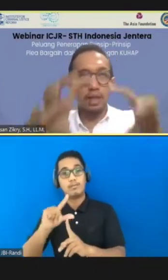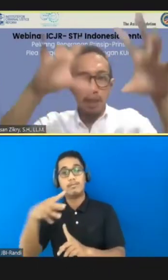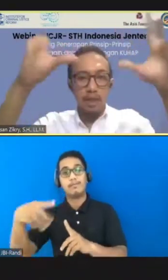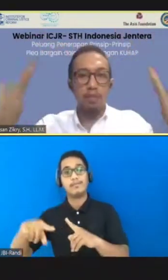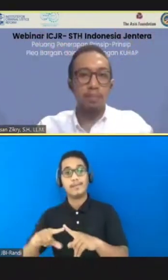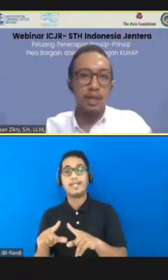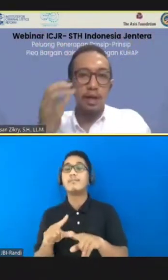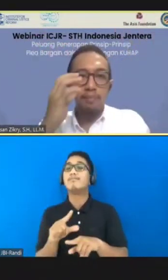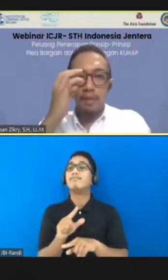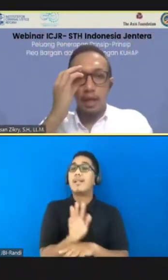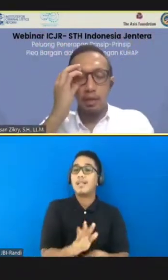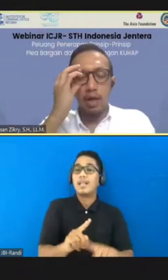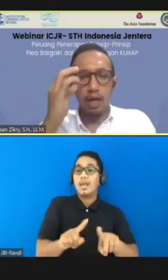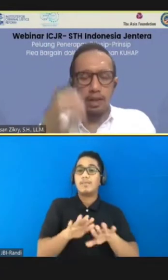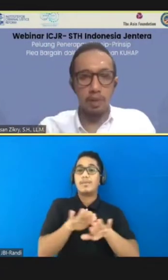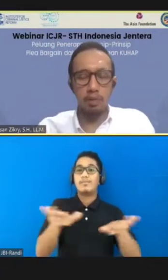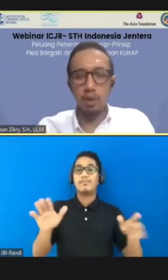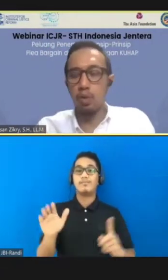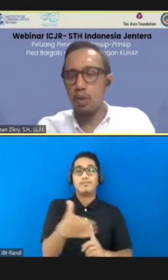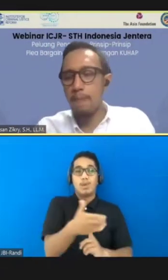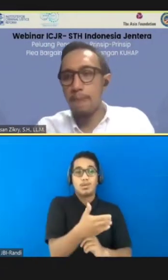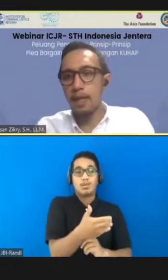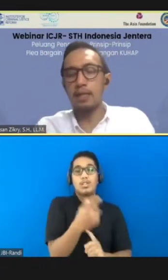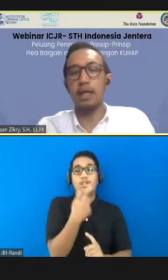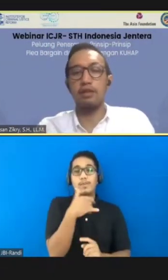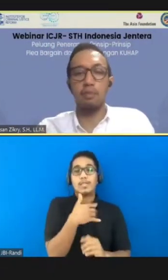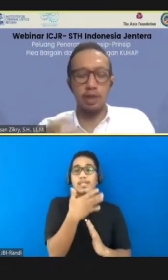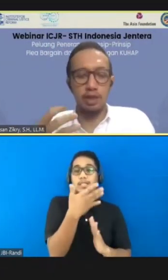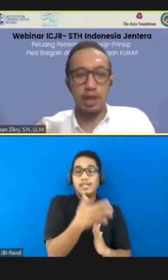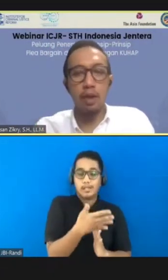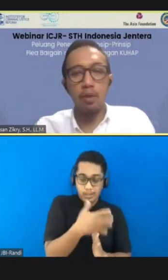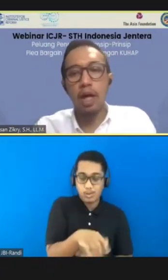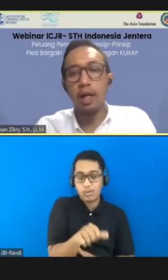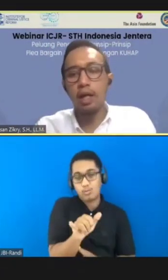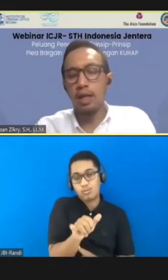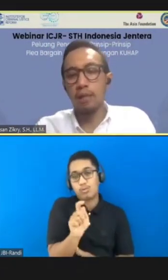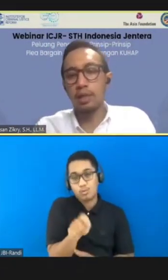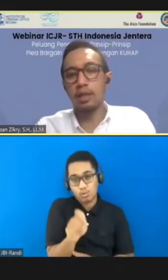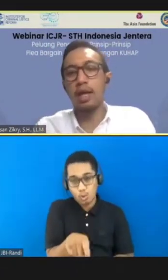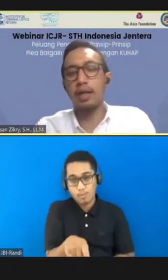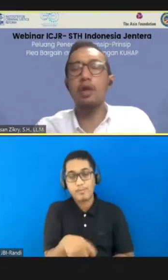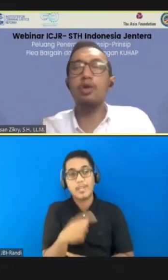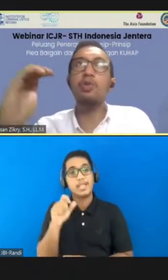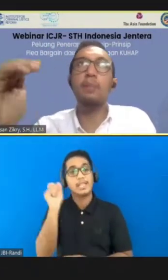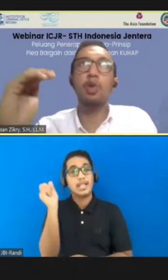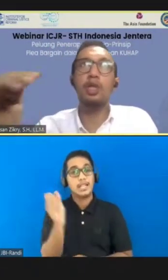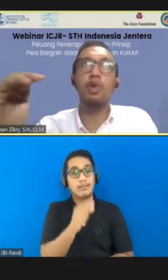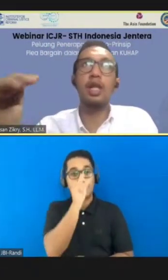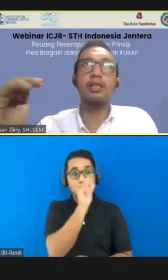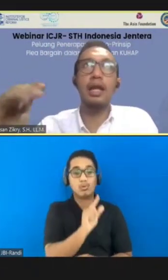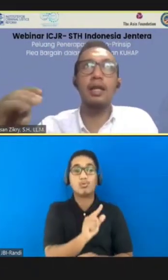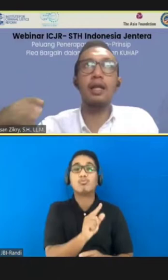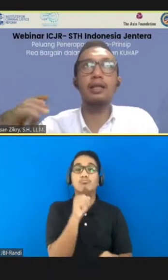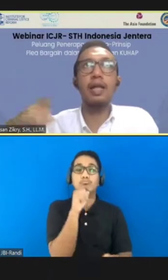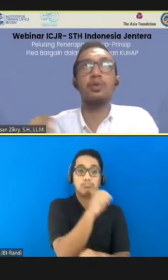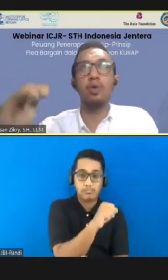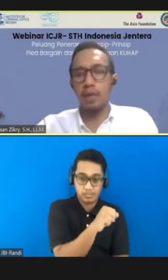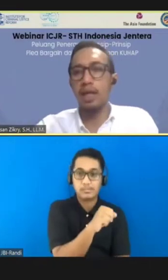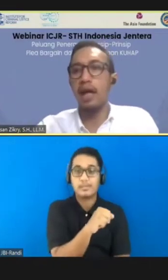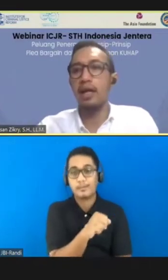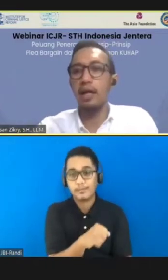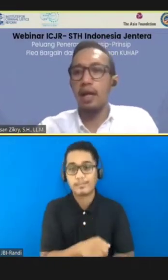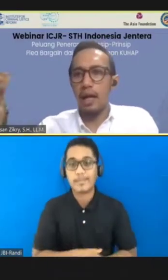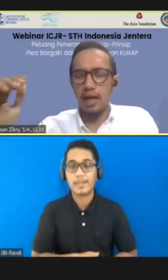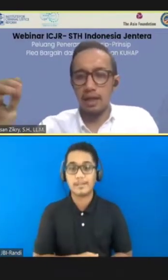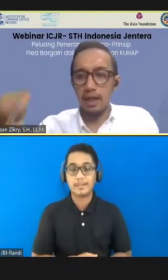safeguards yang melingkupinya. Yaitu hak atas bantuan hukum, insentif buat si terdakwa, dan serta kita harus punya prosedur dan standar yang jelas